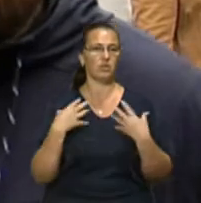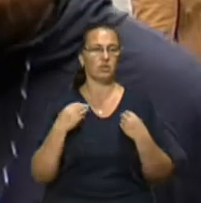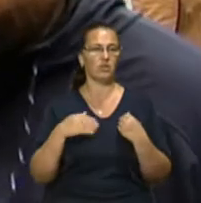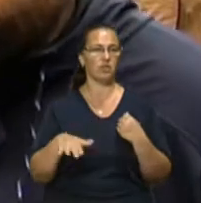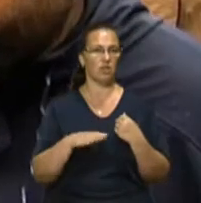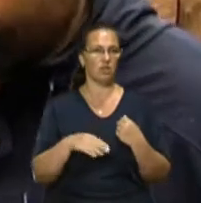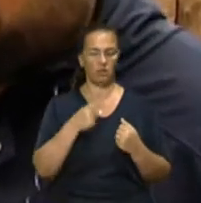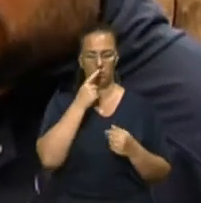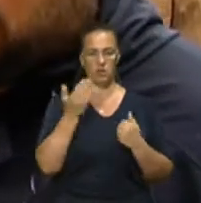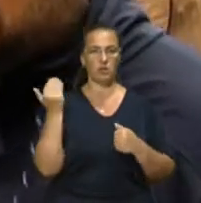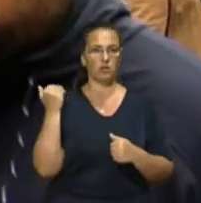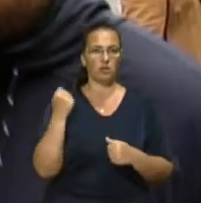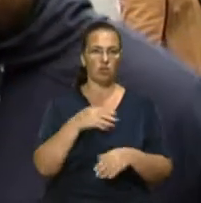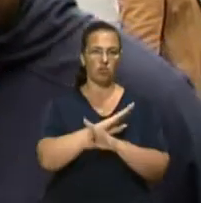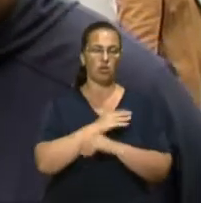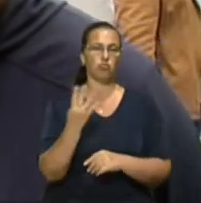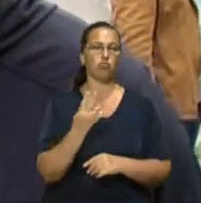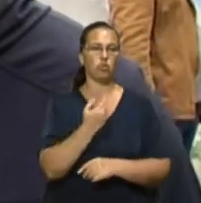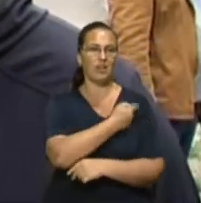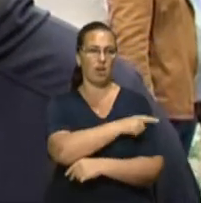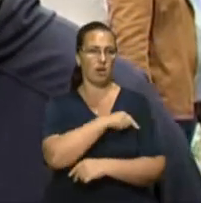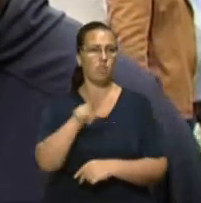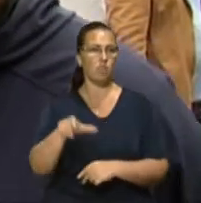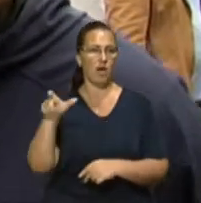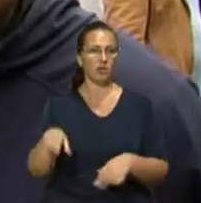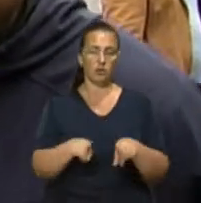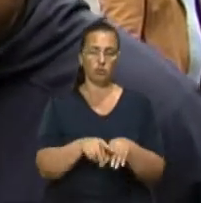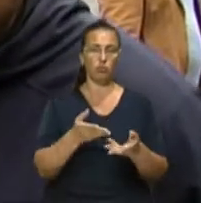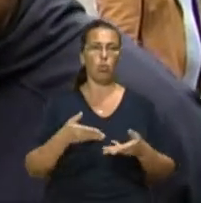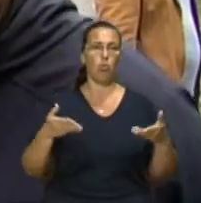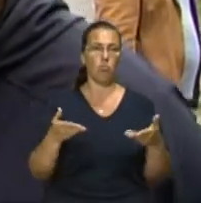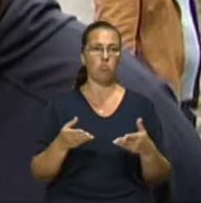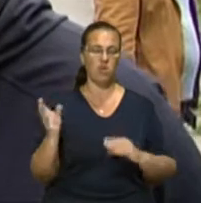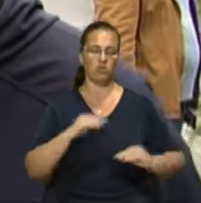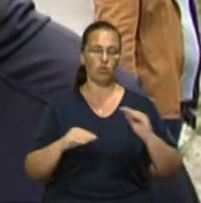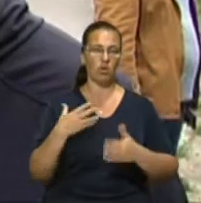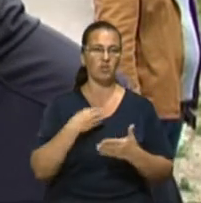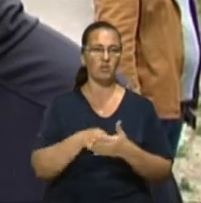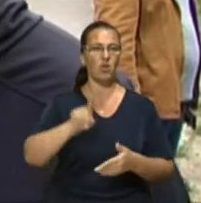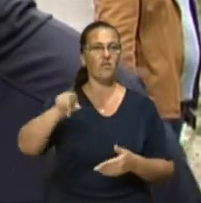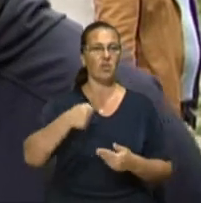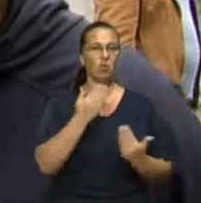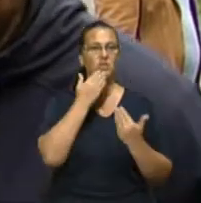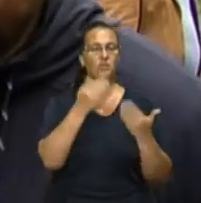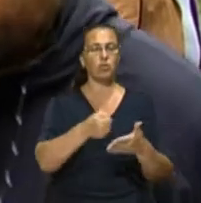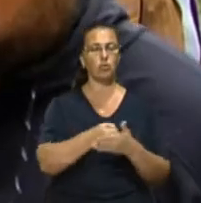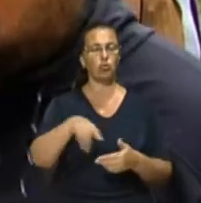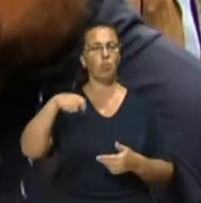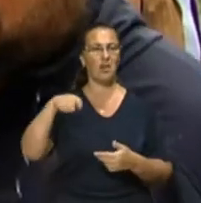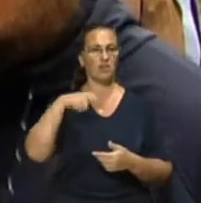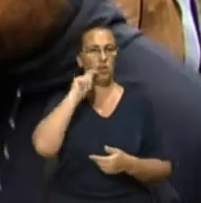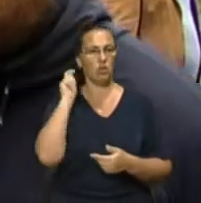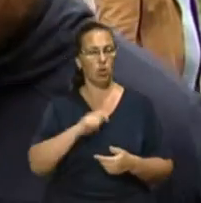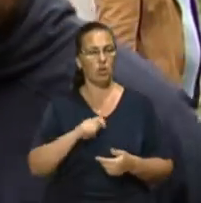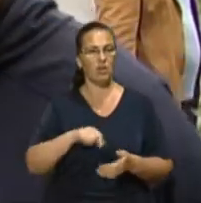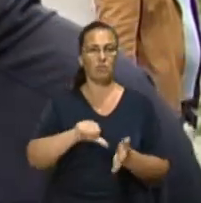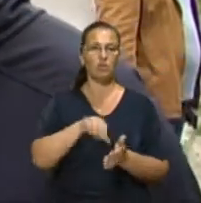нещодавно загинули чотири медика. Тому ми, власне, сформували свої вимоги в зверненні до президента України, до представників